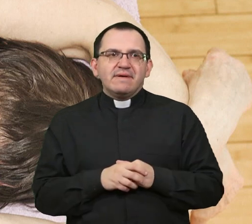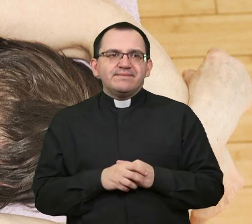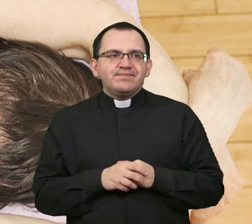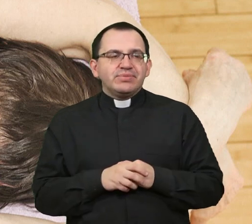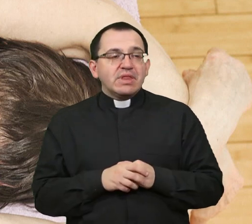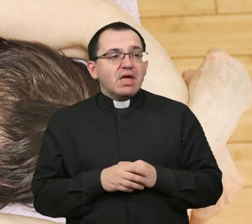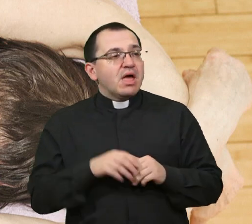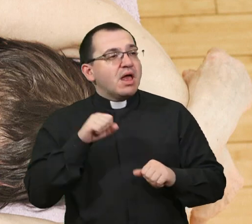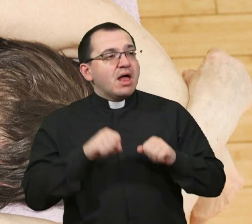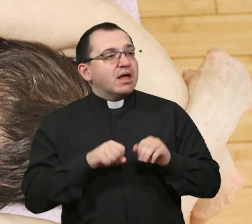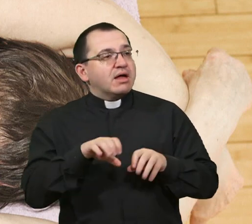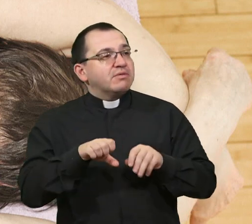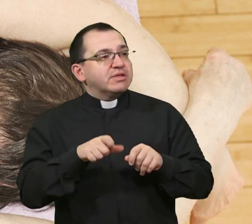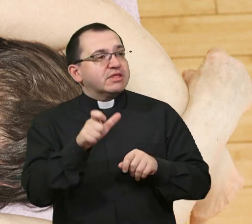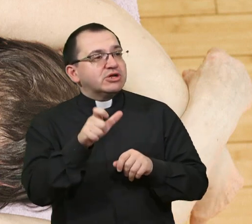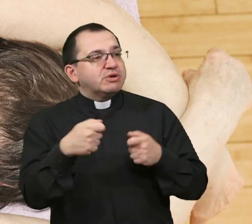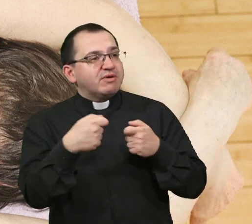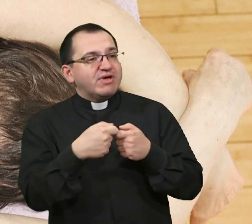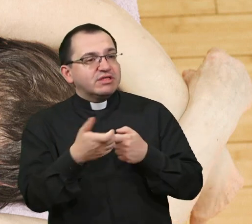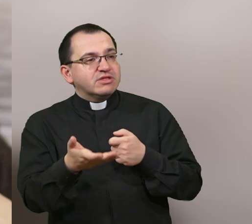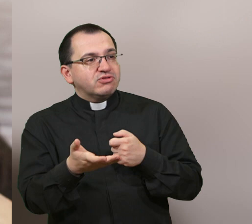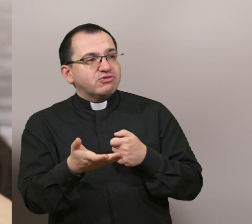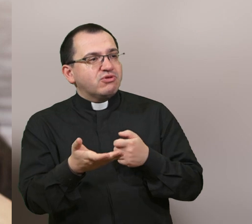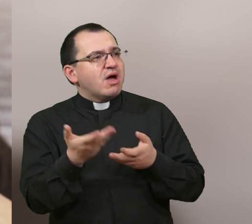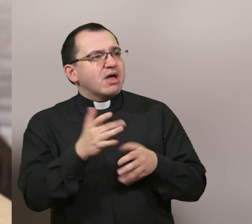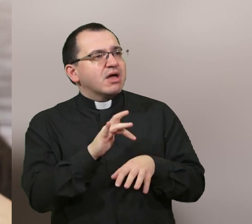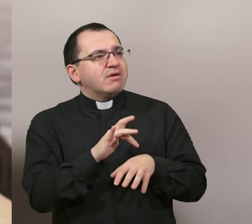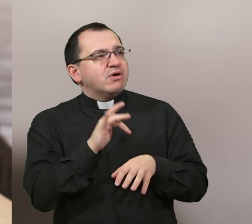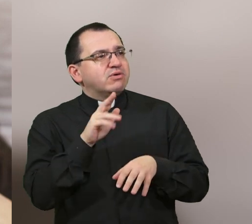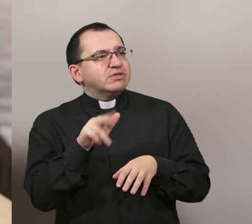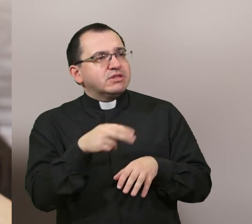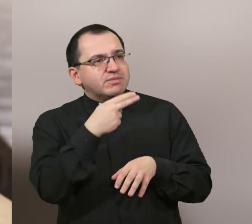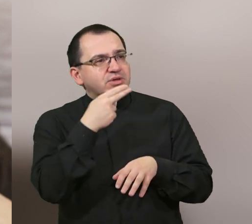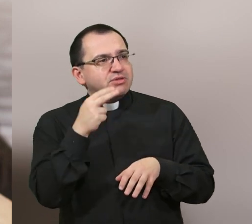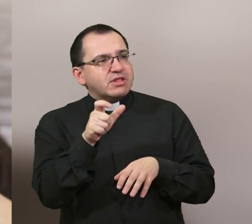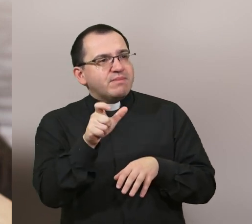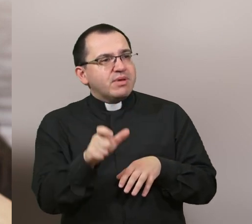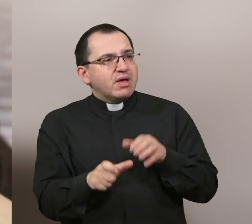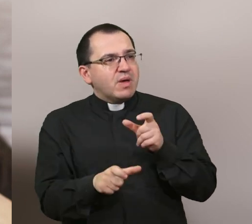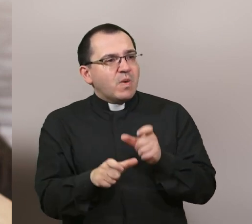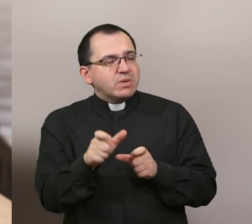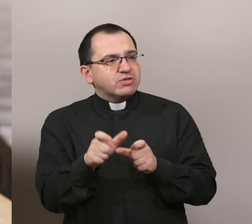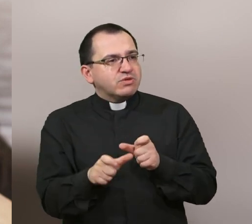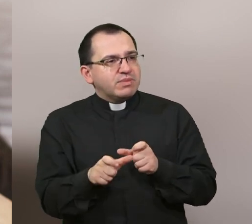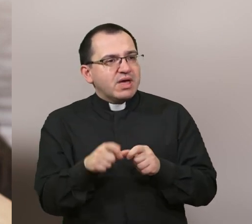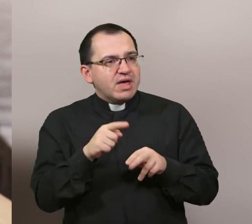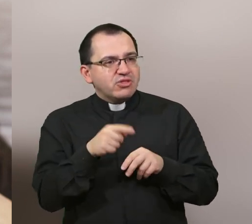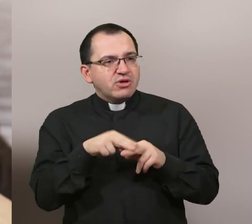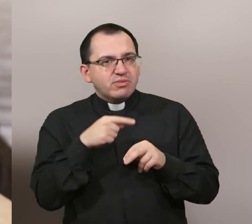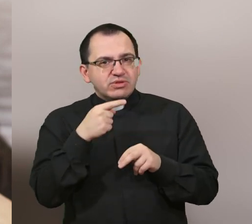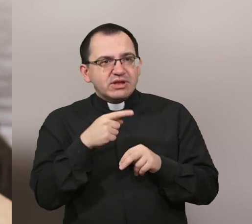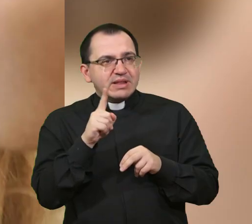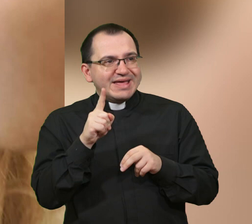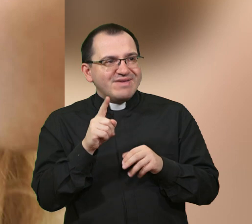kakvim je masažama riječ i kakav osjet za dodir imaju slijepe, odnosno slabovidne osobe? Reći će nam